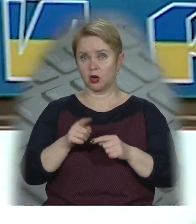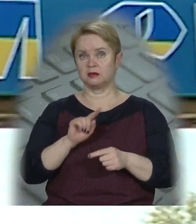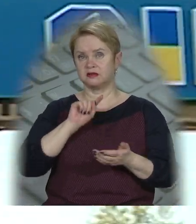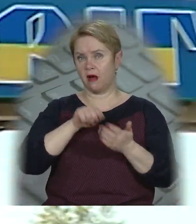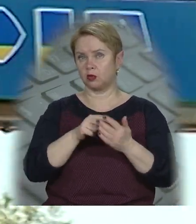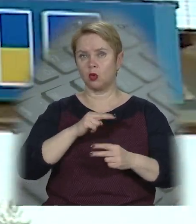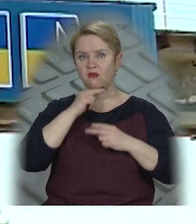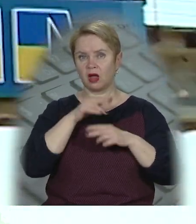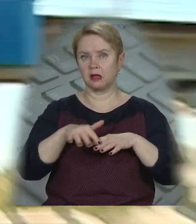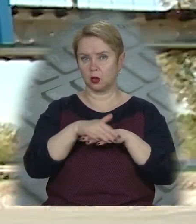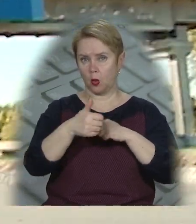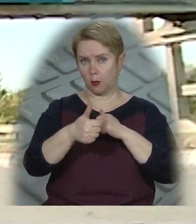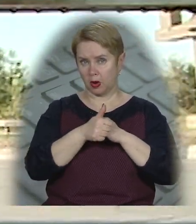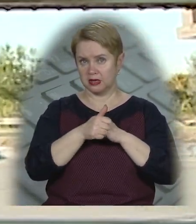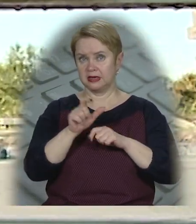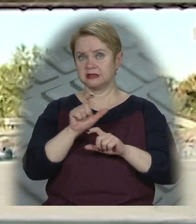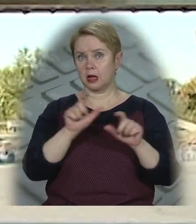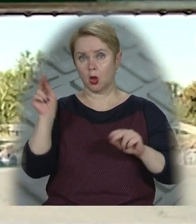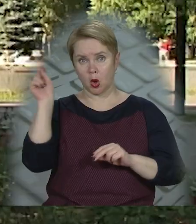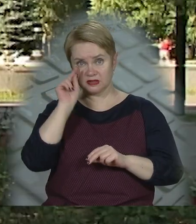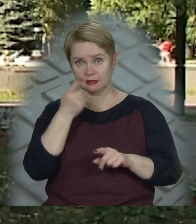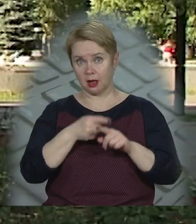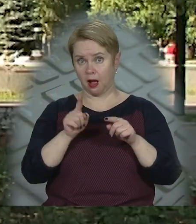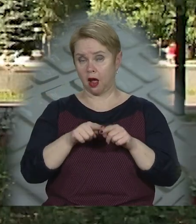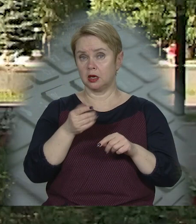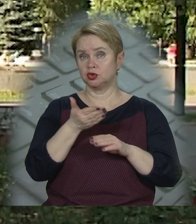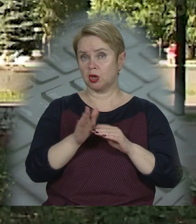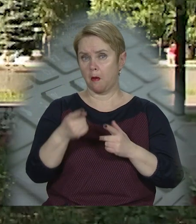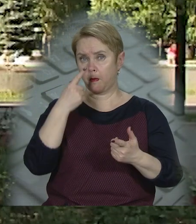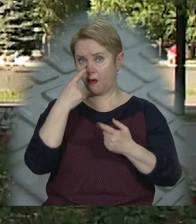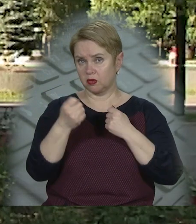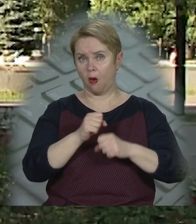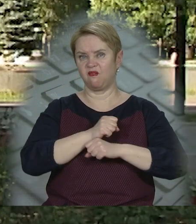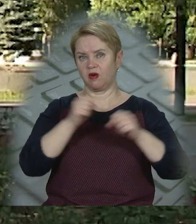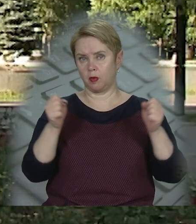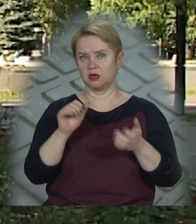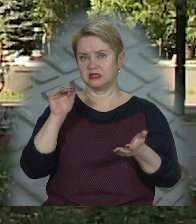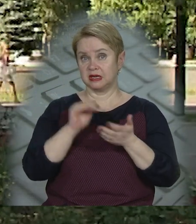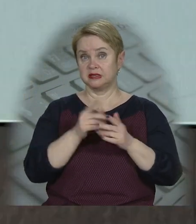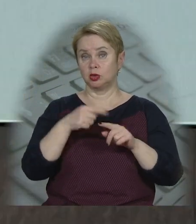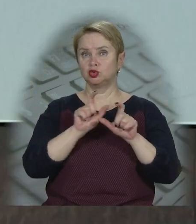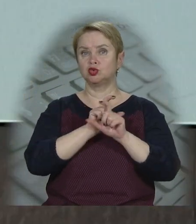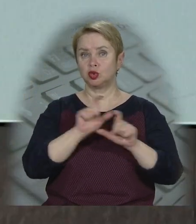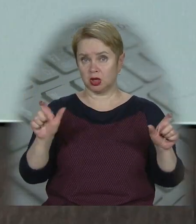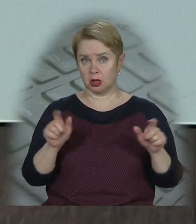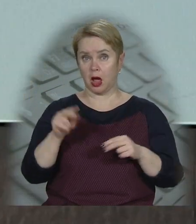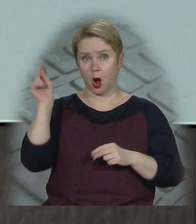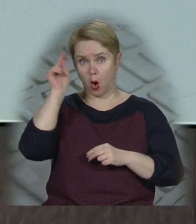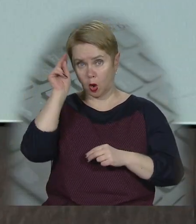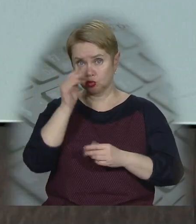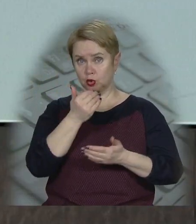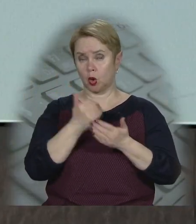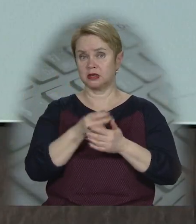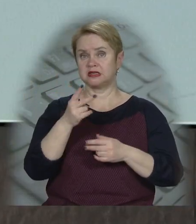зосередять увагу на територіях поблизу закладів освіти. Адже левова частина повідомлень про вибухівку стосується саме шкіл. А